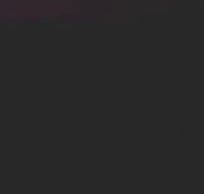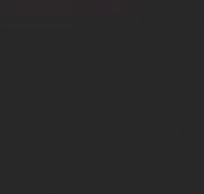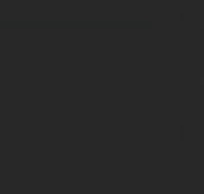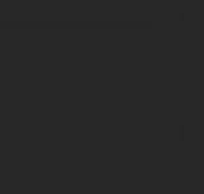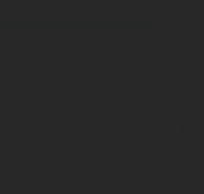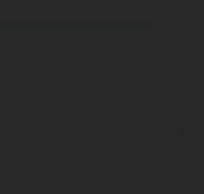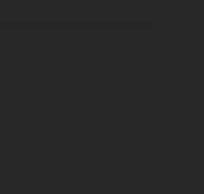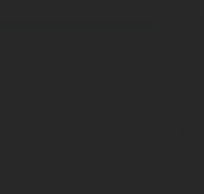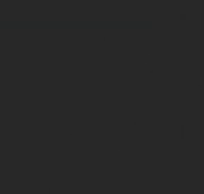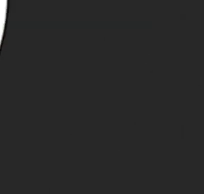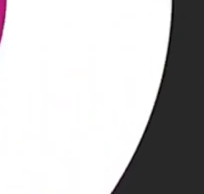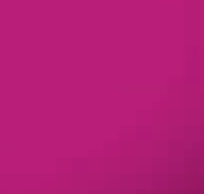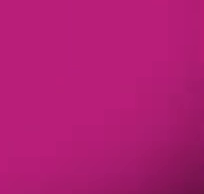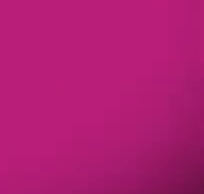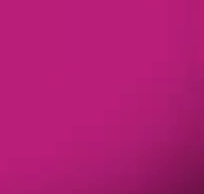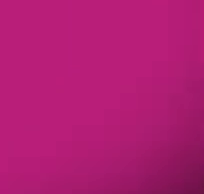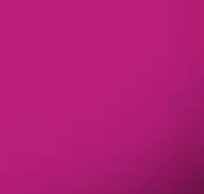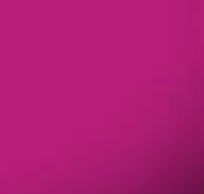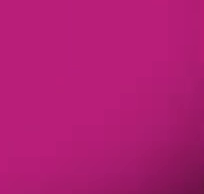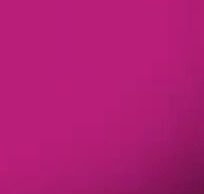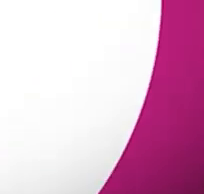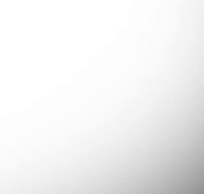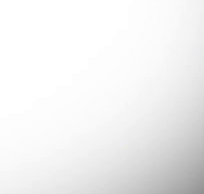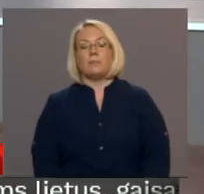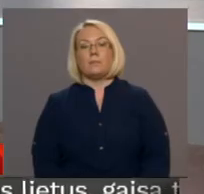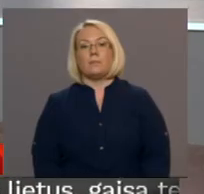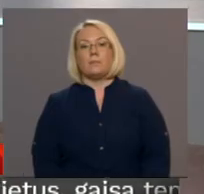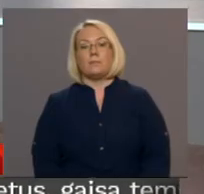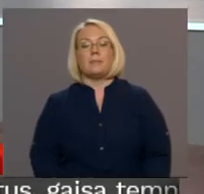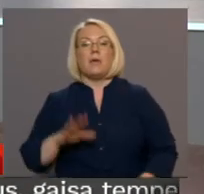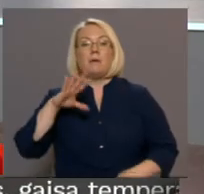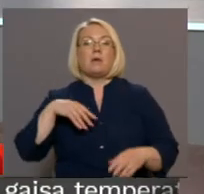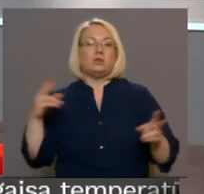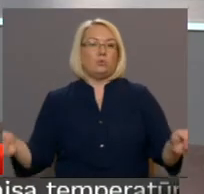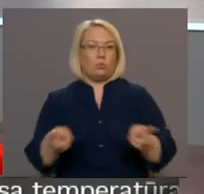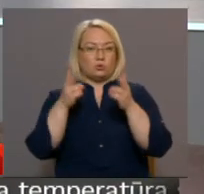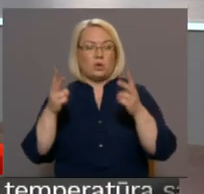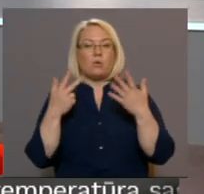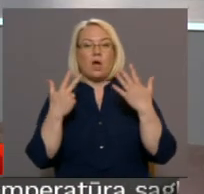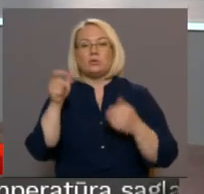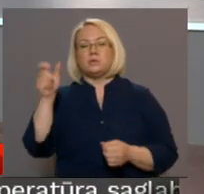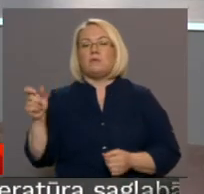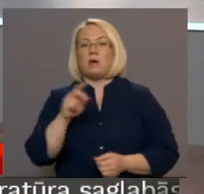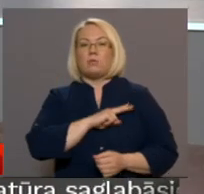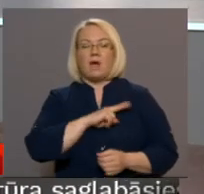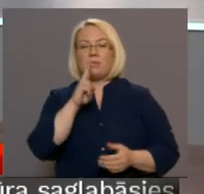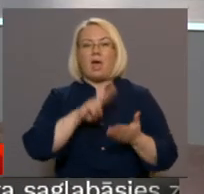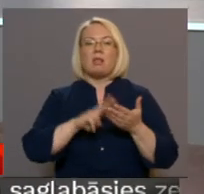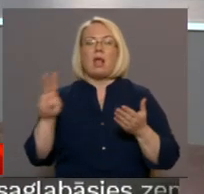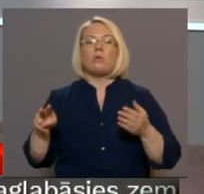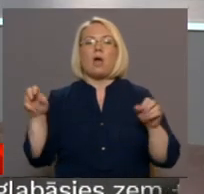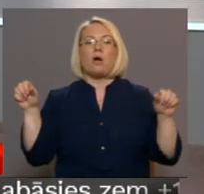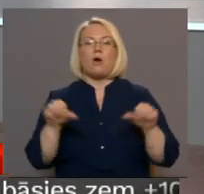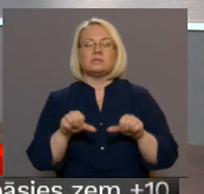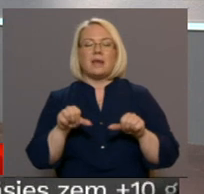Re, visi ēters ir te! Pēc ugunsgrēka un astoņu cilvēku nāves nelegālā hostelī